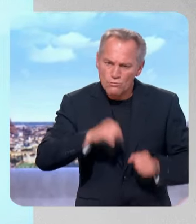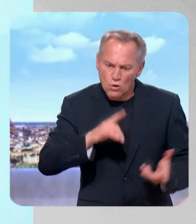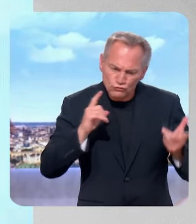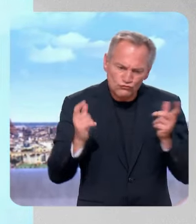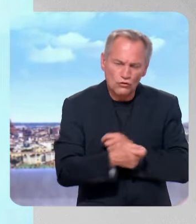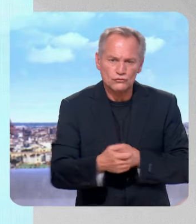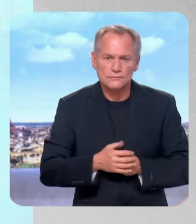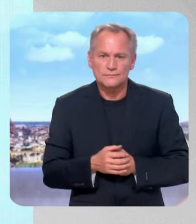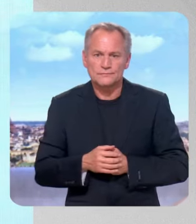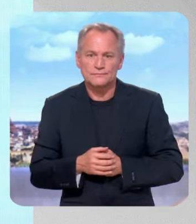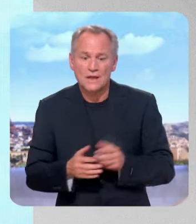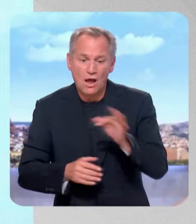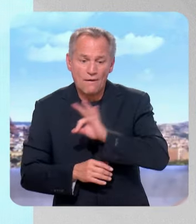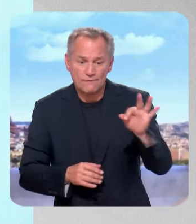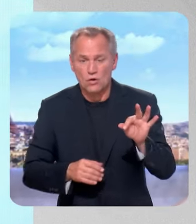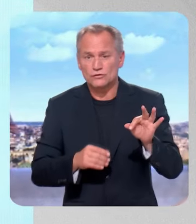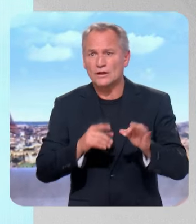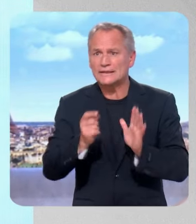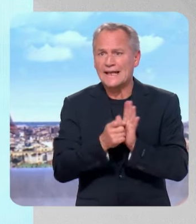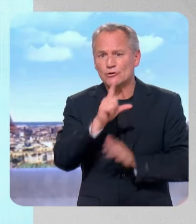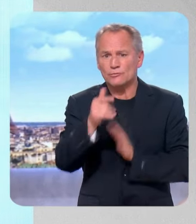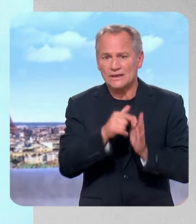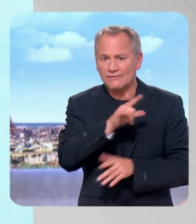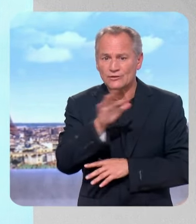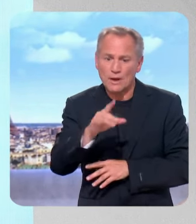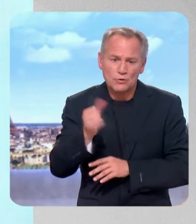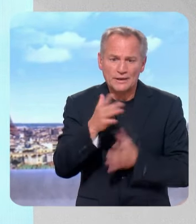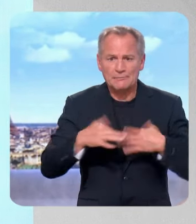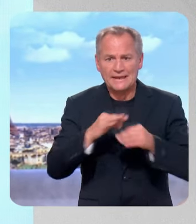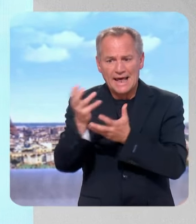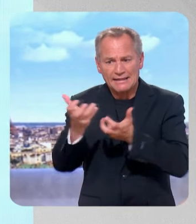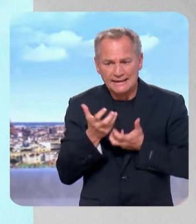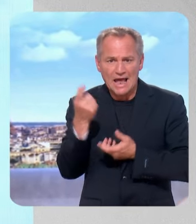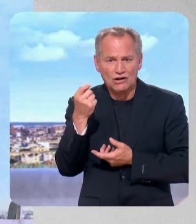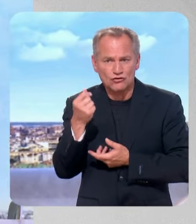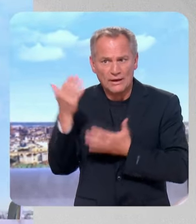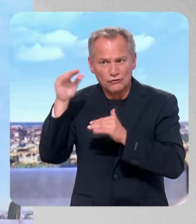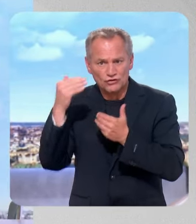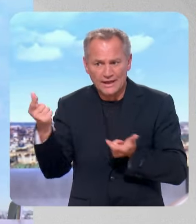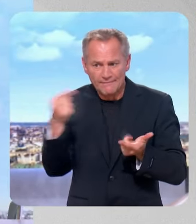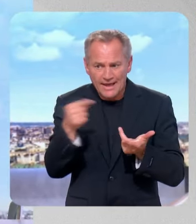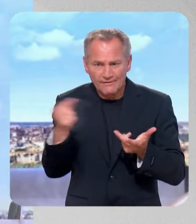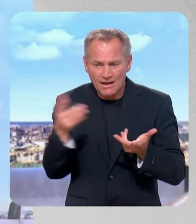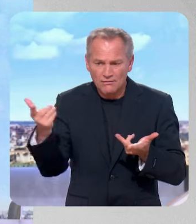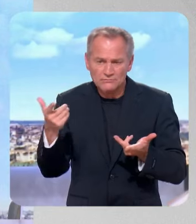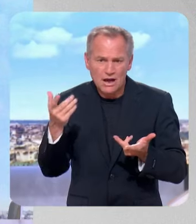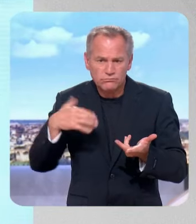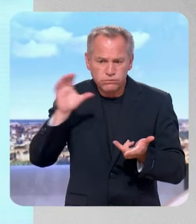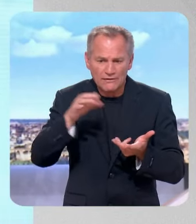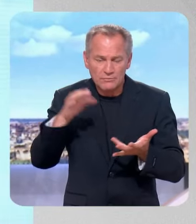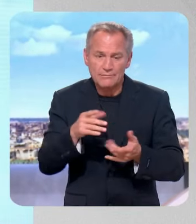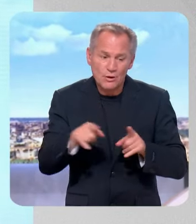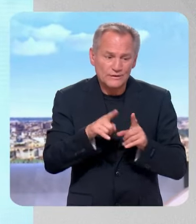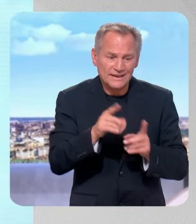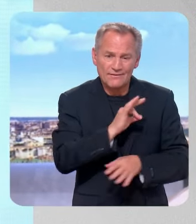La France a donc été le pays le plus attractif en 2023, selon le cas billet EU une nouvelle fois, mais c'est aussi le pays le plus endetté. En quelques mots, qu'est-ce qui